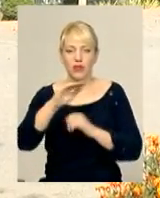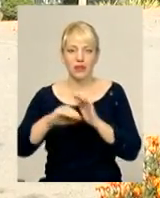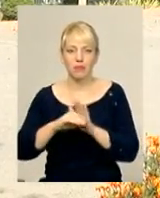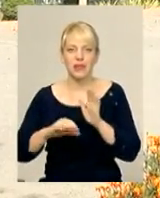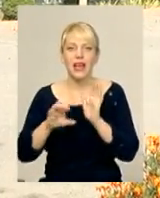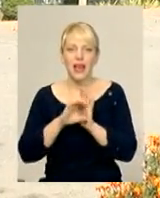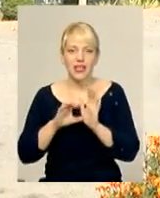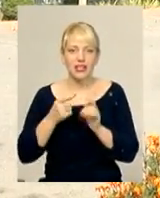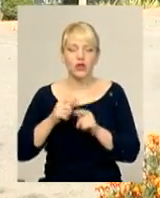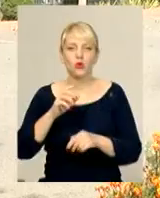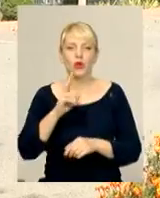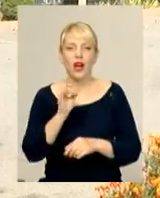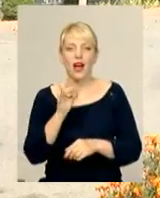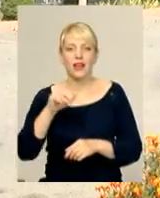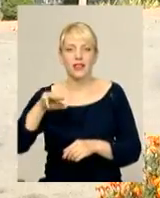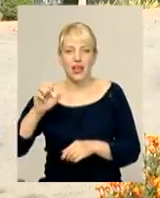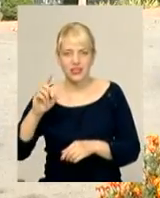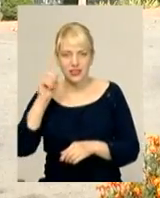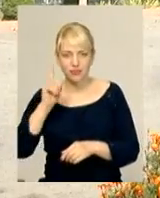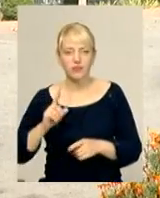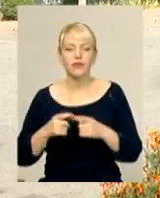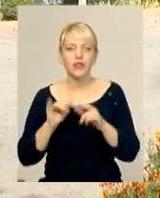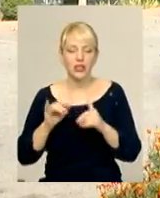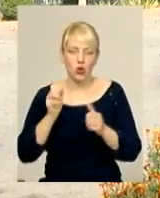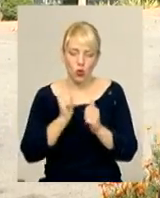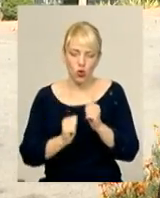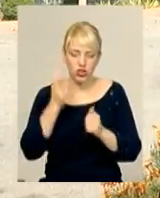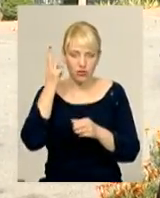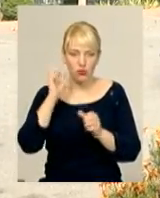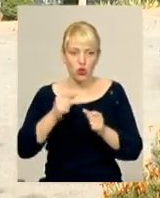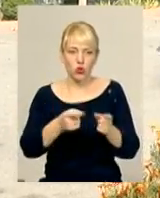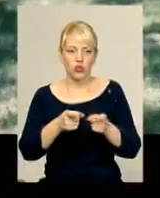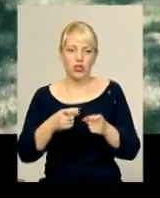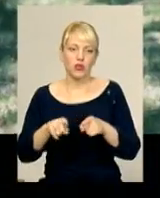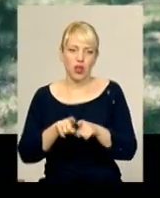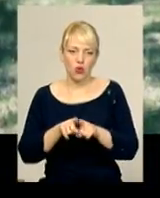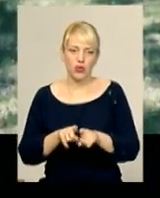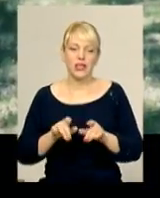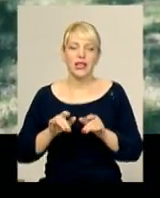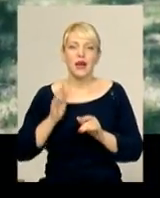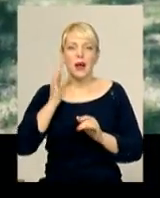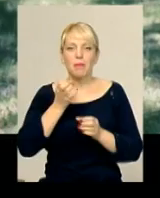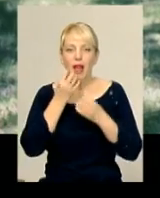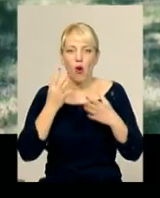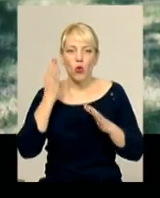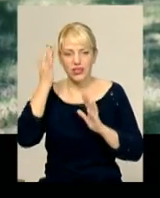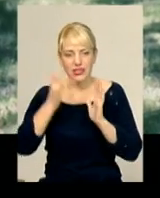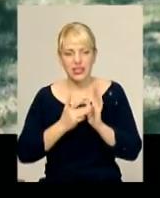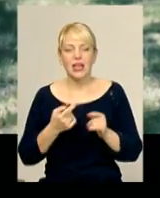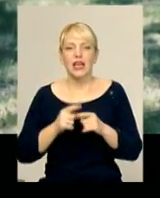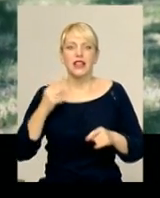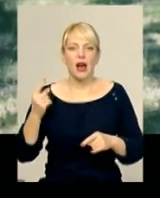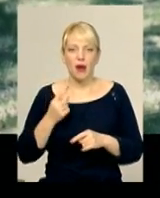фонду Карітеса. І, власне, кожен хмельничан зможе долучитися до такої благової цілі. А ще гостей першого у Хмельницькому